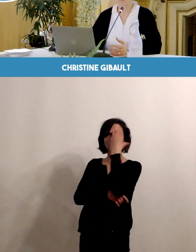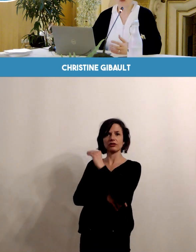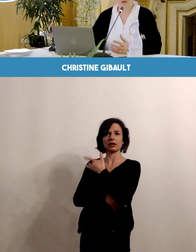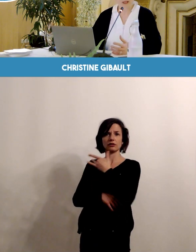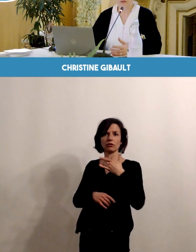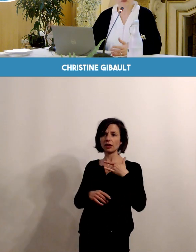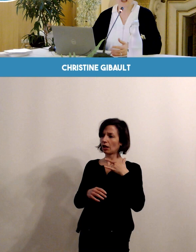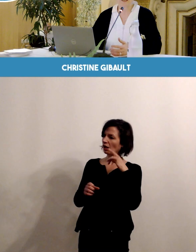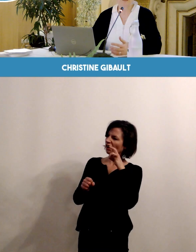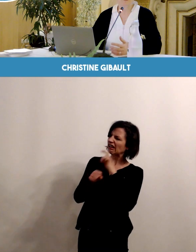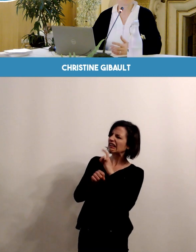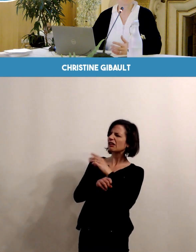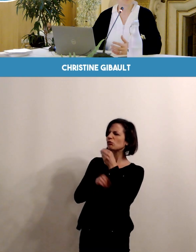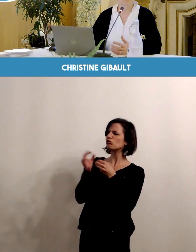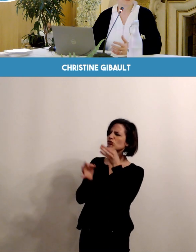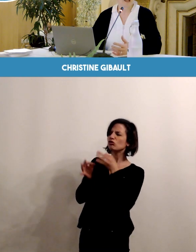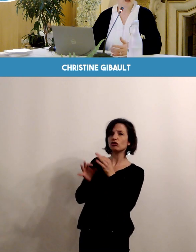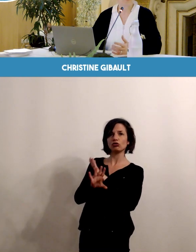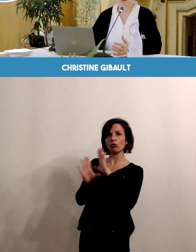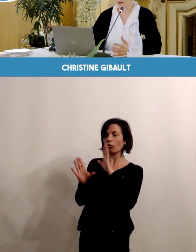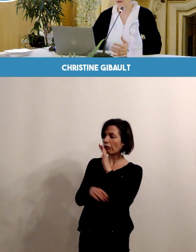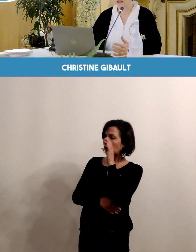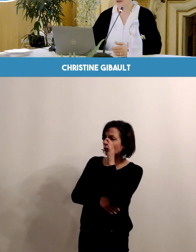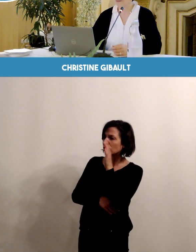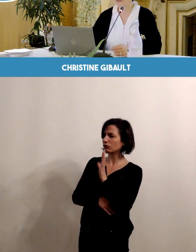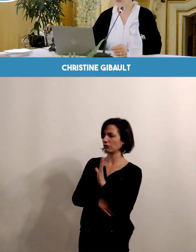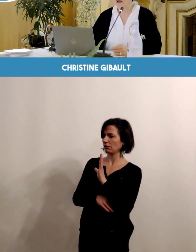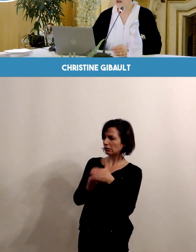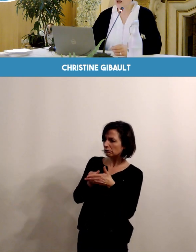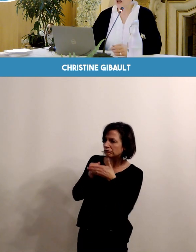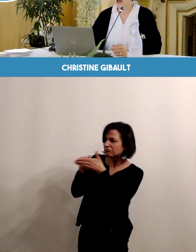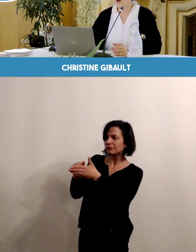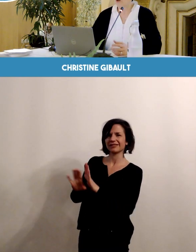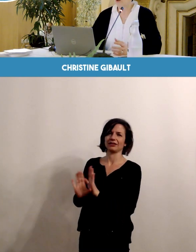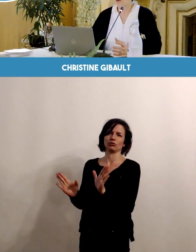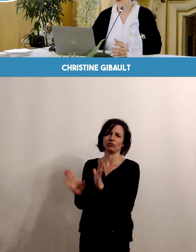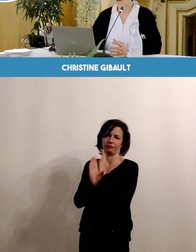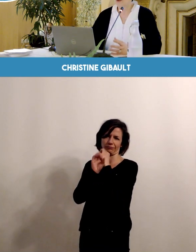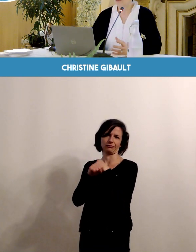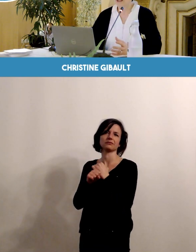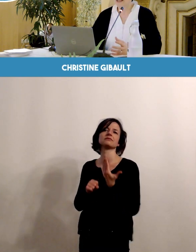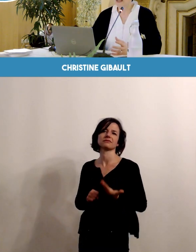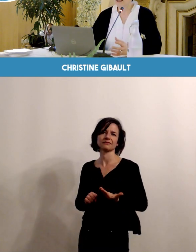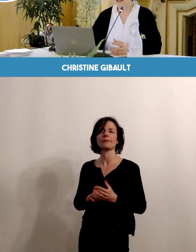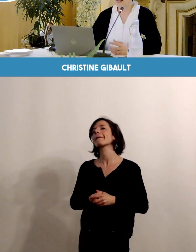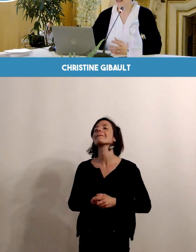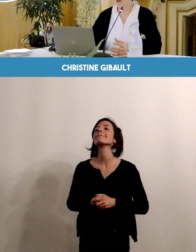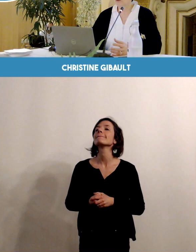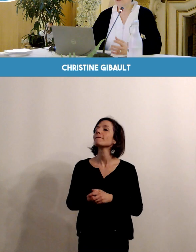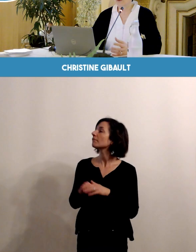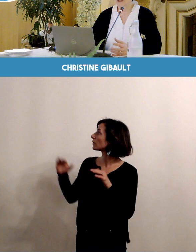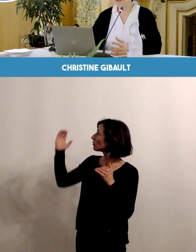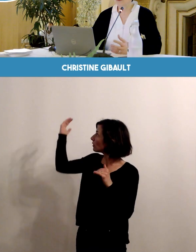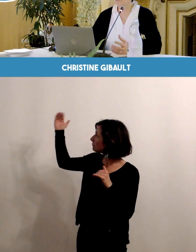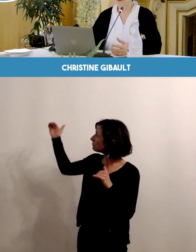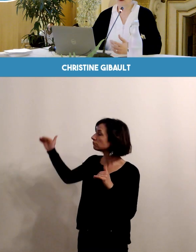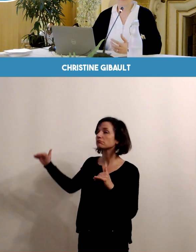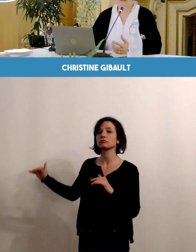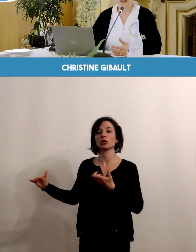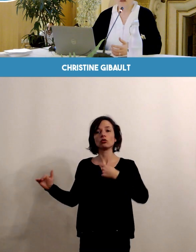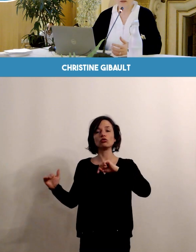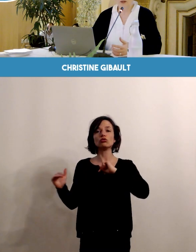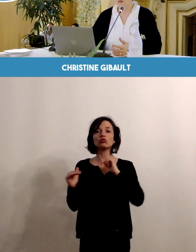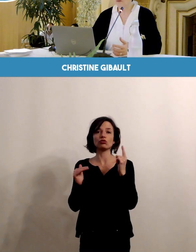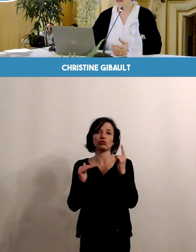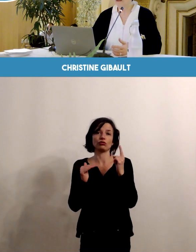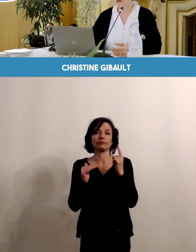plutôt là pour vous écouter et vous aider, vous soutenir. Alors, je vous ai listé ici un certain nombre de dispositifs que nous allons